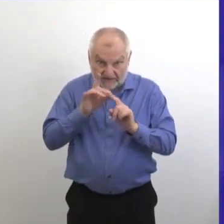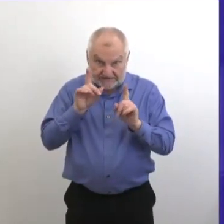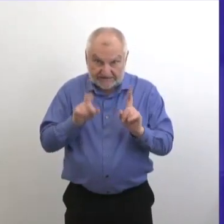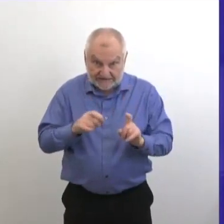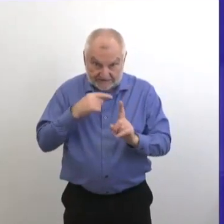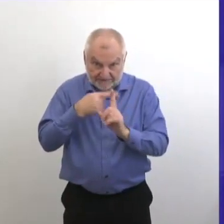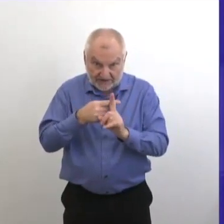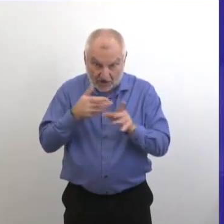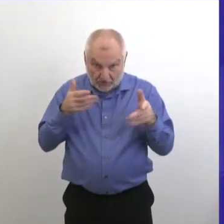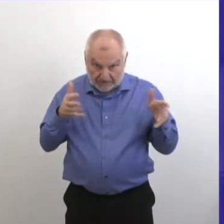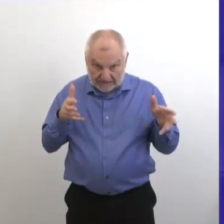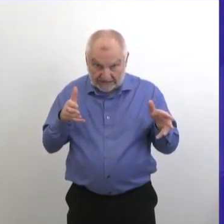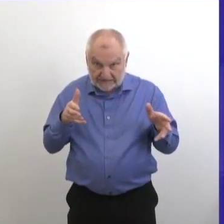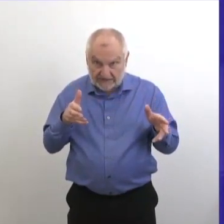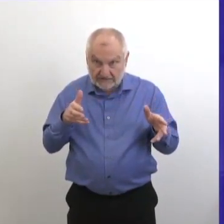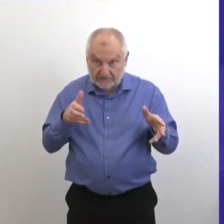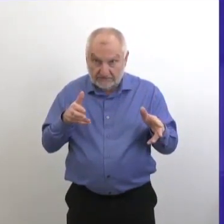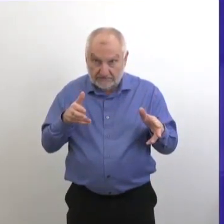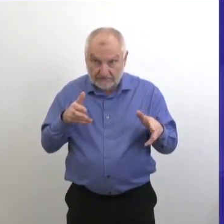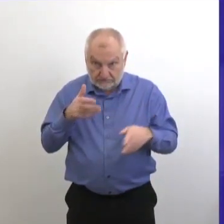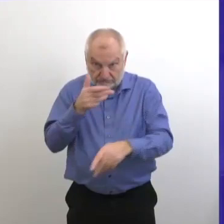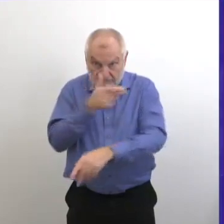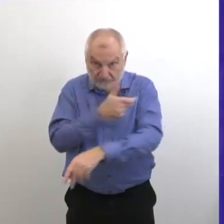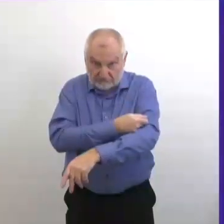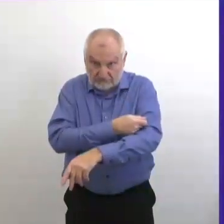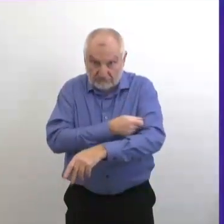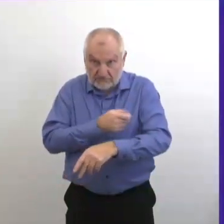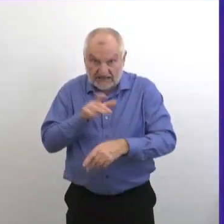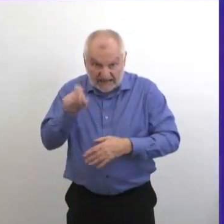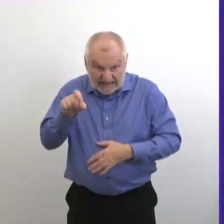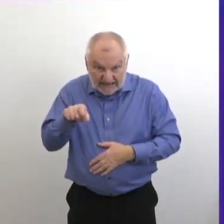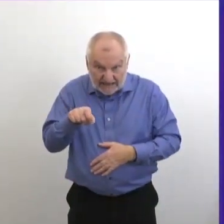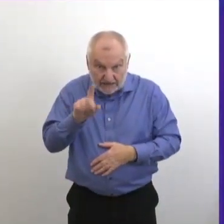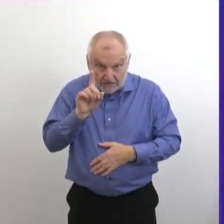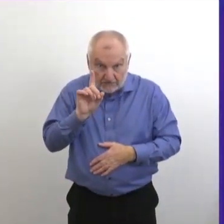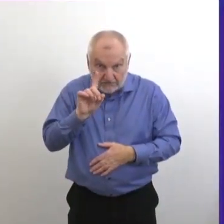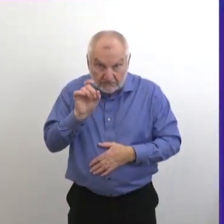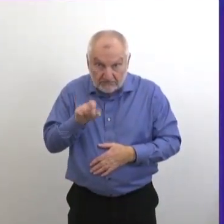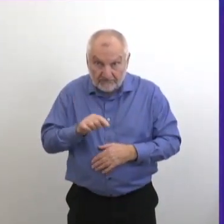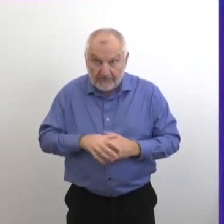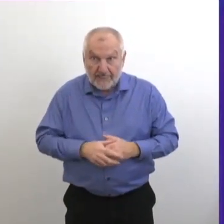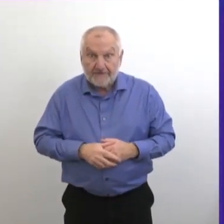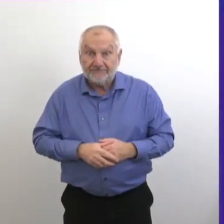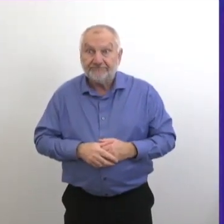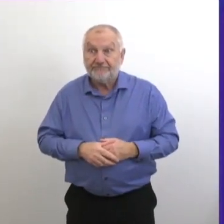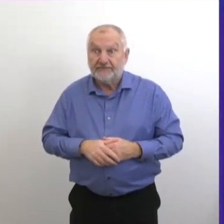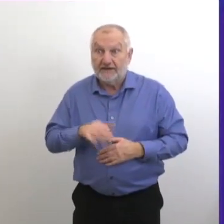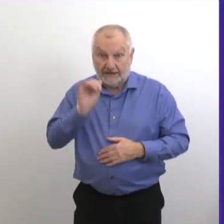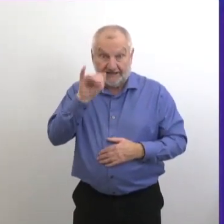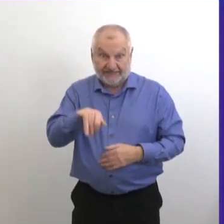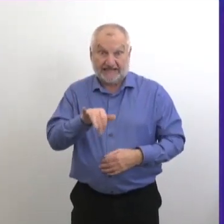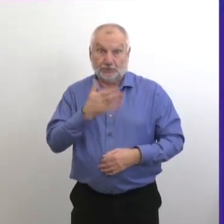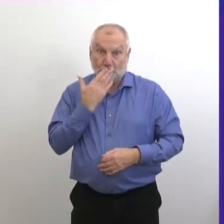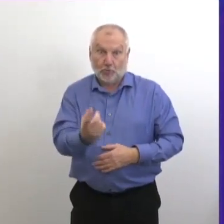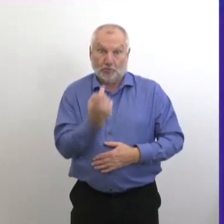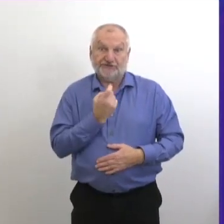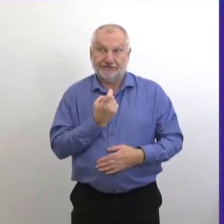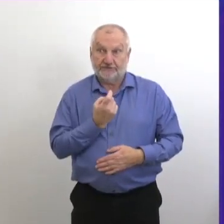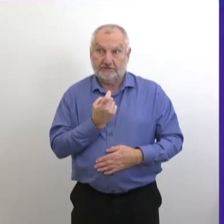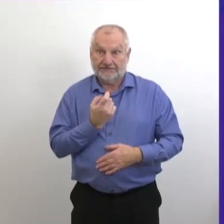Est-ce que ces gens vont en fait avoir besoin du vaccin ? Alors, c'est une très bonne question. Et au niveau